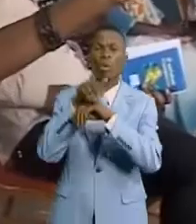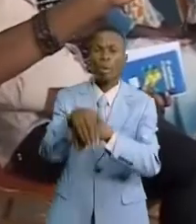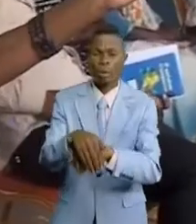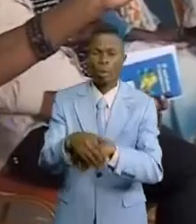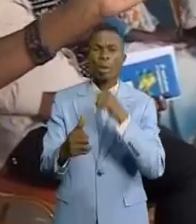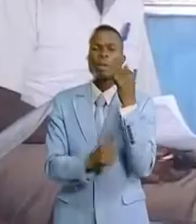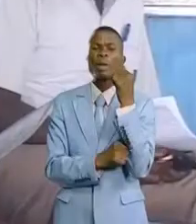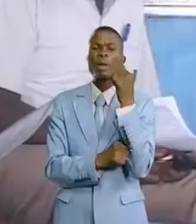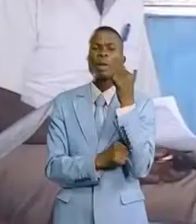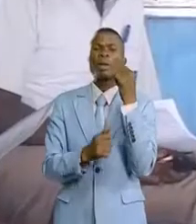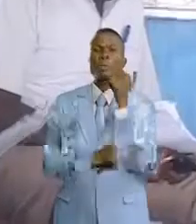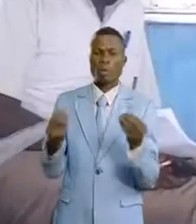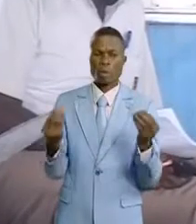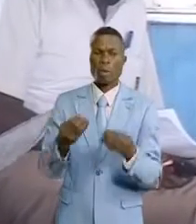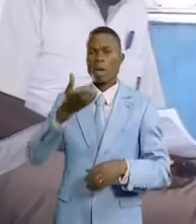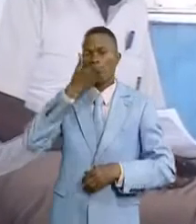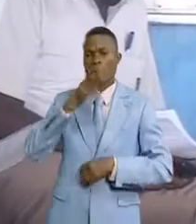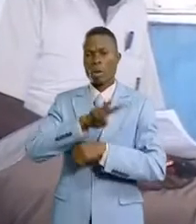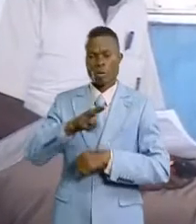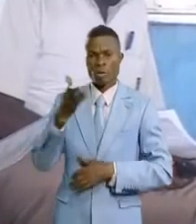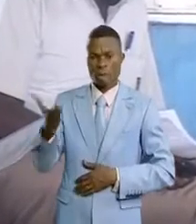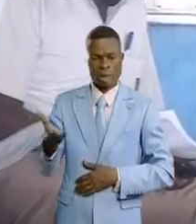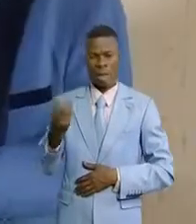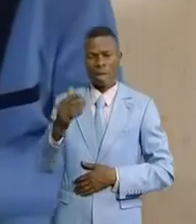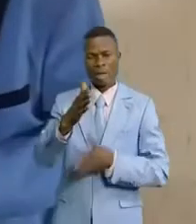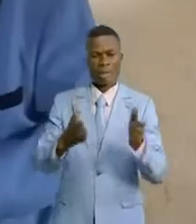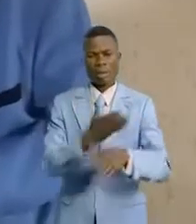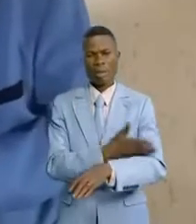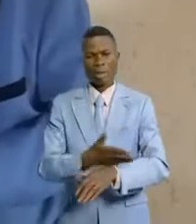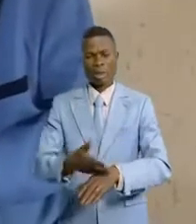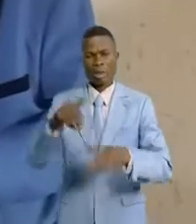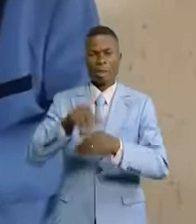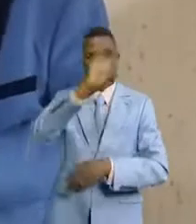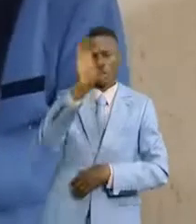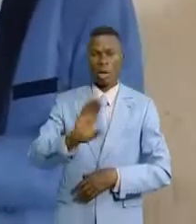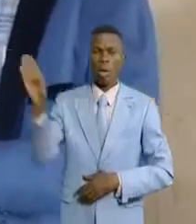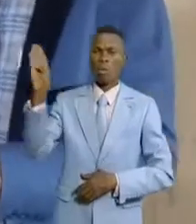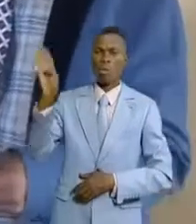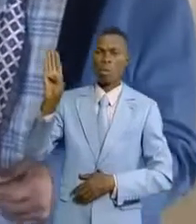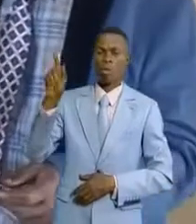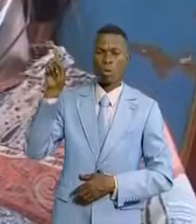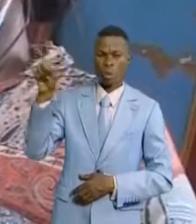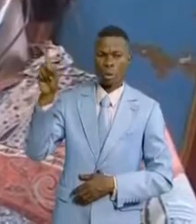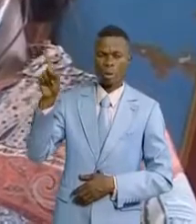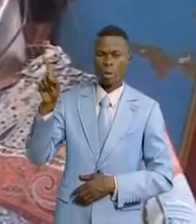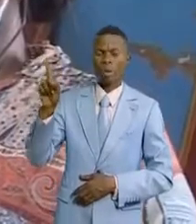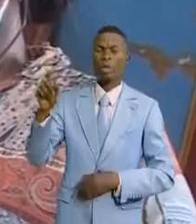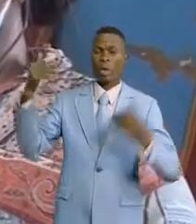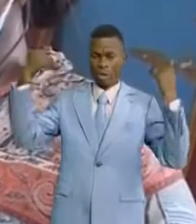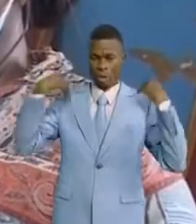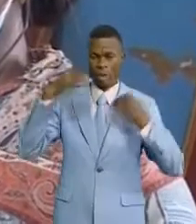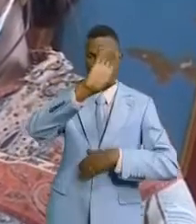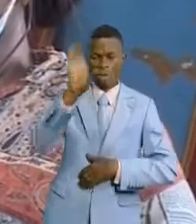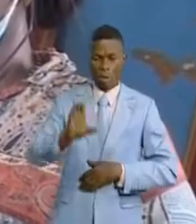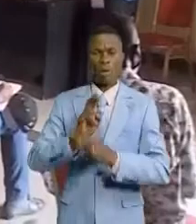population à cause de la pandémie de la Covid-19. Dans la commune de Bumbu, par exemple, l'autorité municipale a